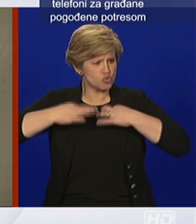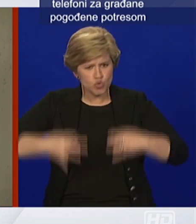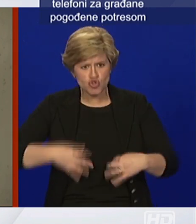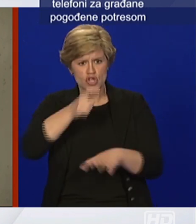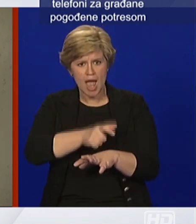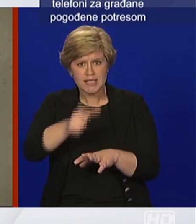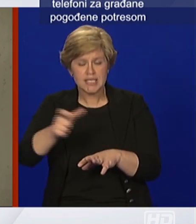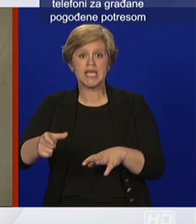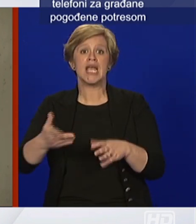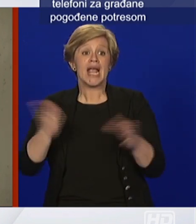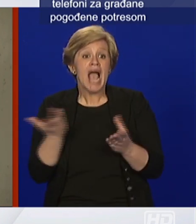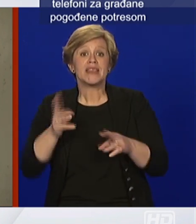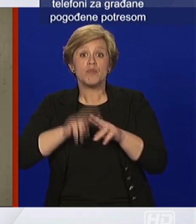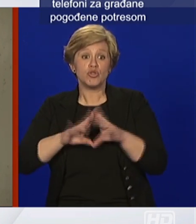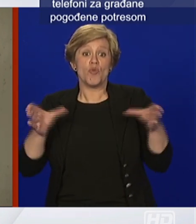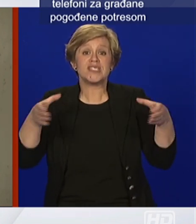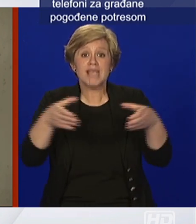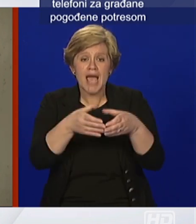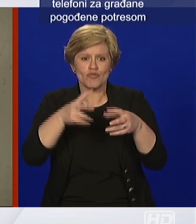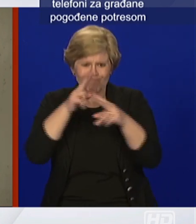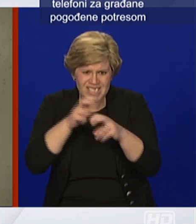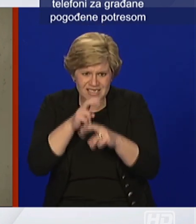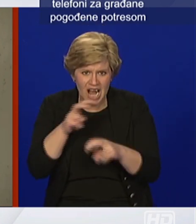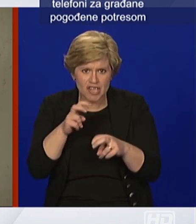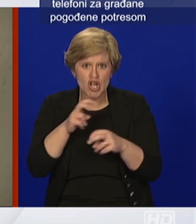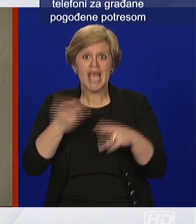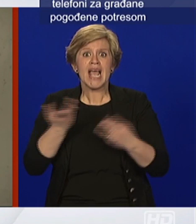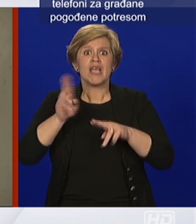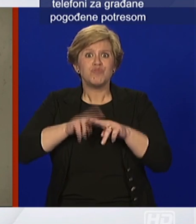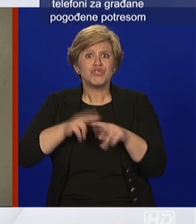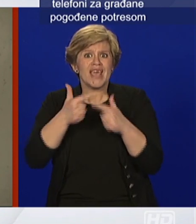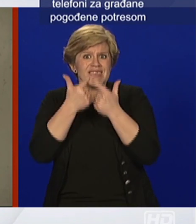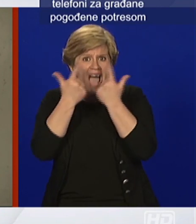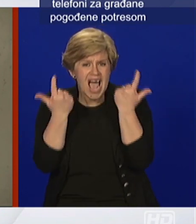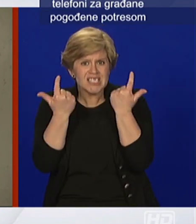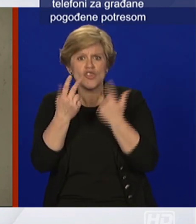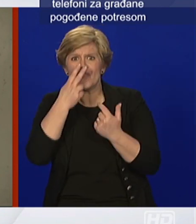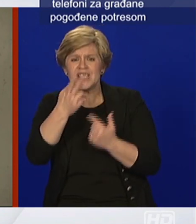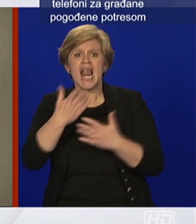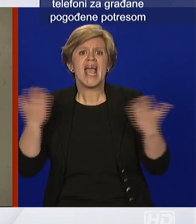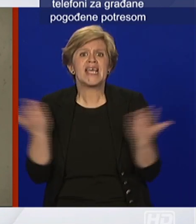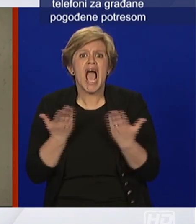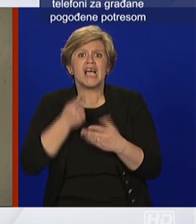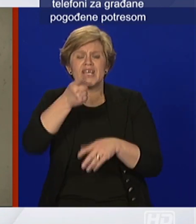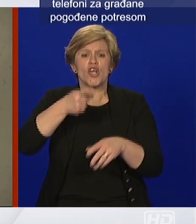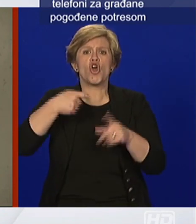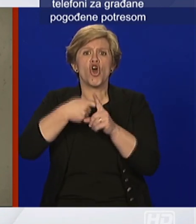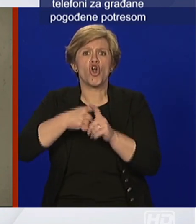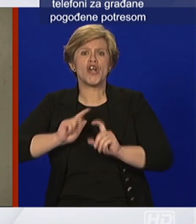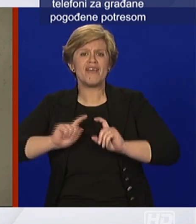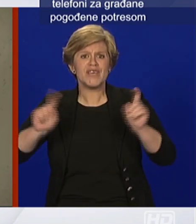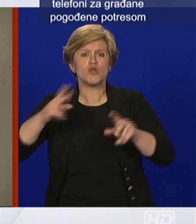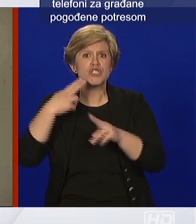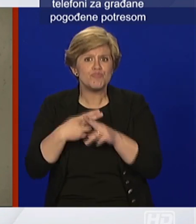zajedničkim snagama kad se bude jasnije na koji način uzrokuje bolest i što radi našim imunološkom